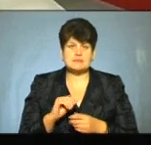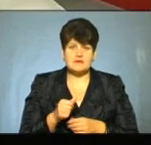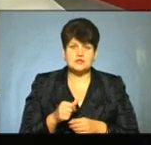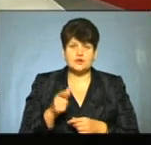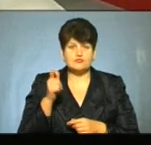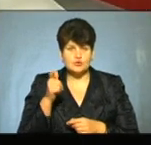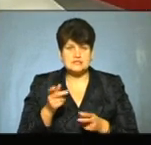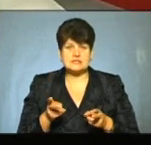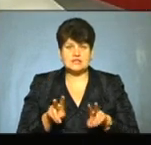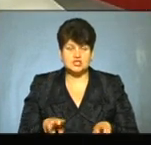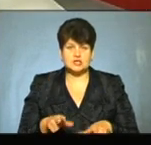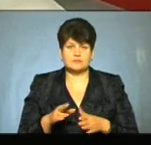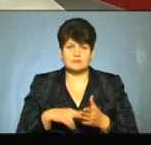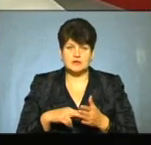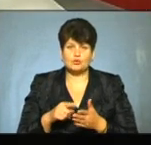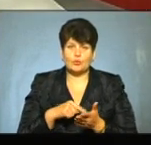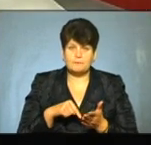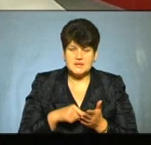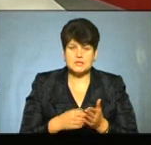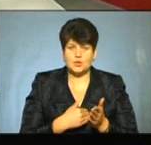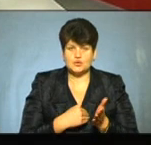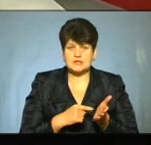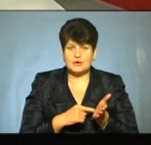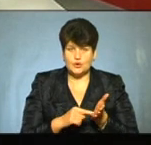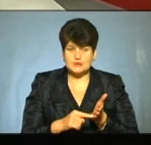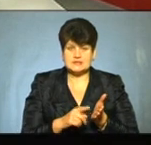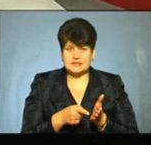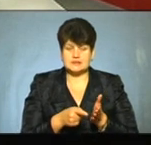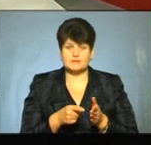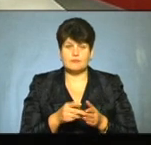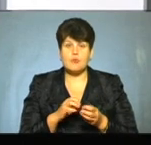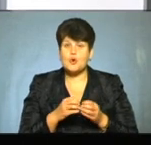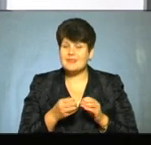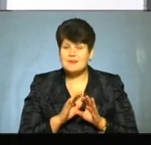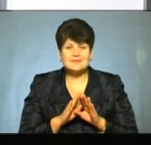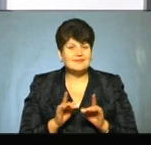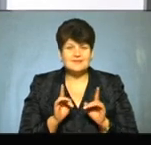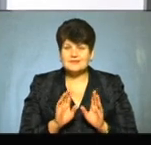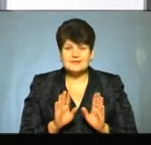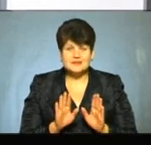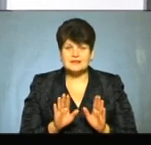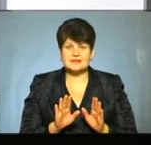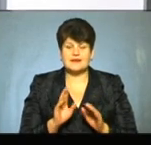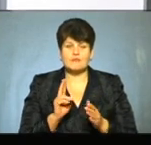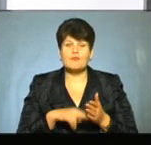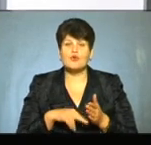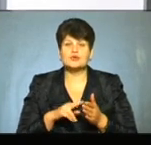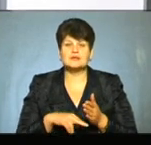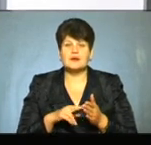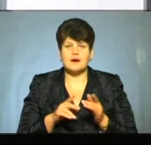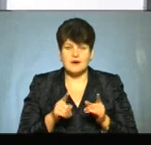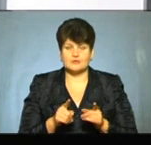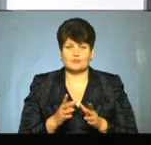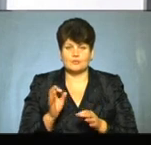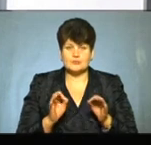Чортковій, залишиться акциз в місті. Я хочу тут наголосити те, що я президенту задав запитання. Проблема не тільки в самому акцизі, що він в